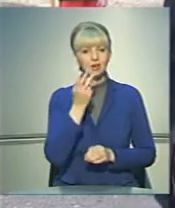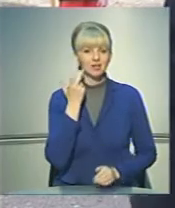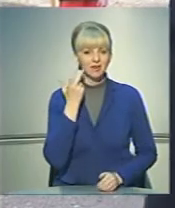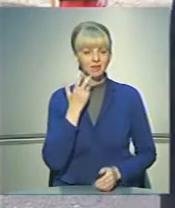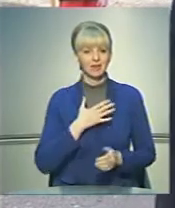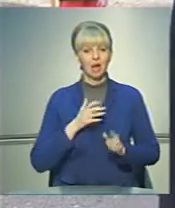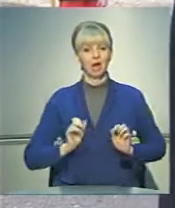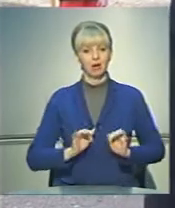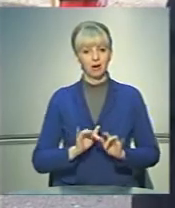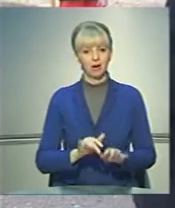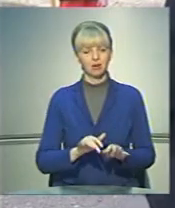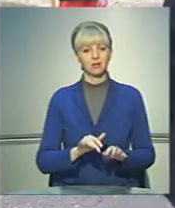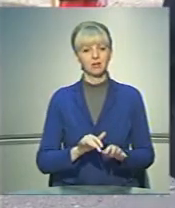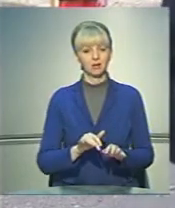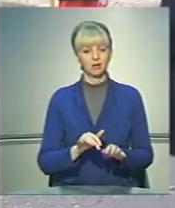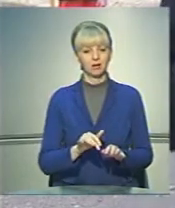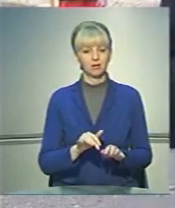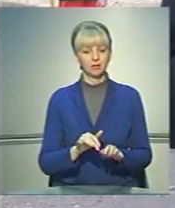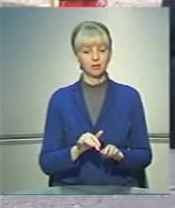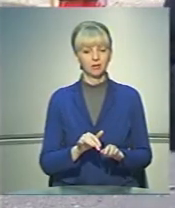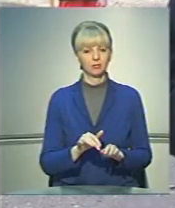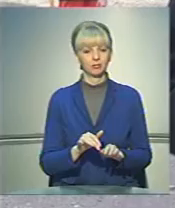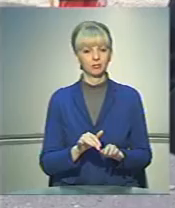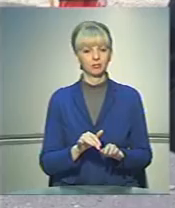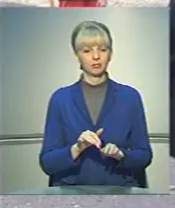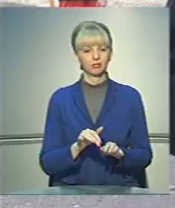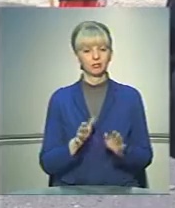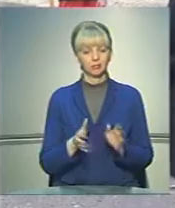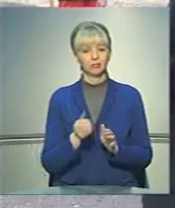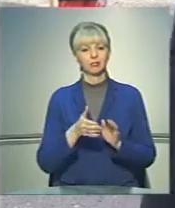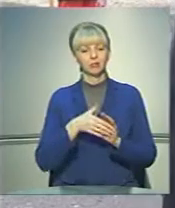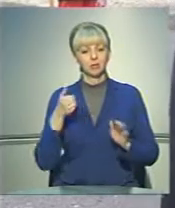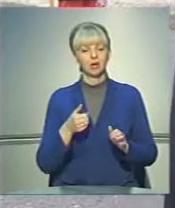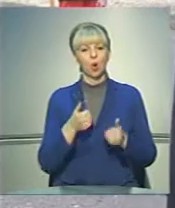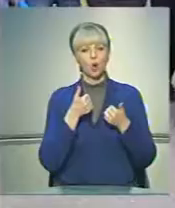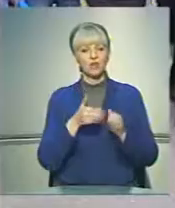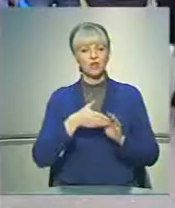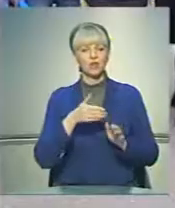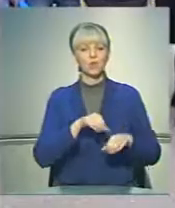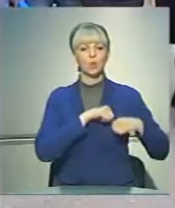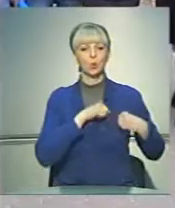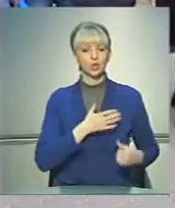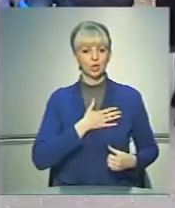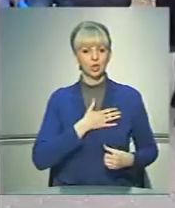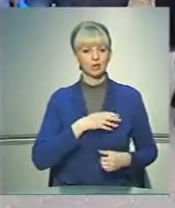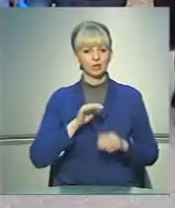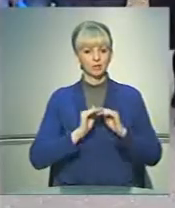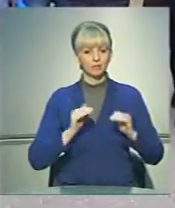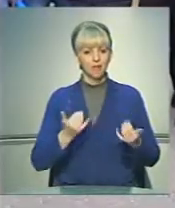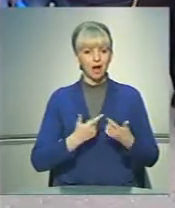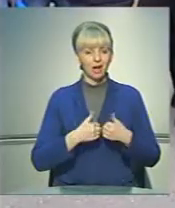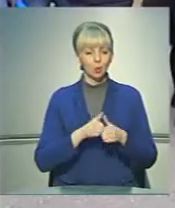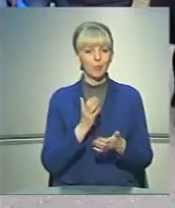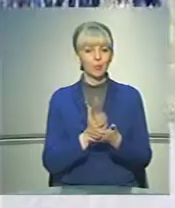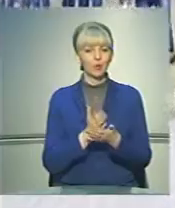оці наші акції відзиваються хорошим відгуком в душах наших учнів. Нині в зоні АТО